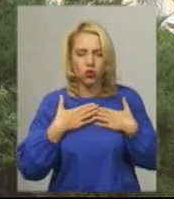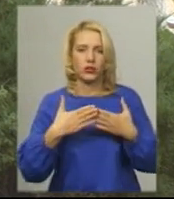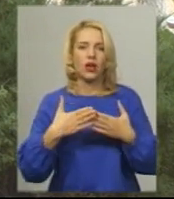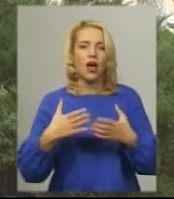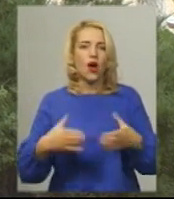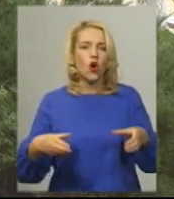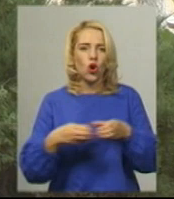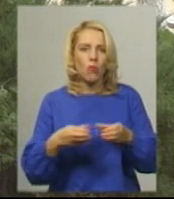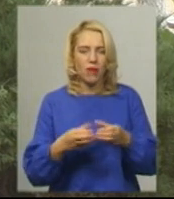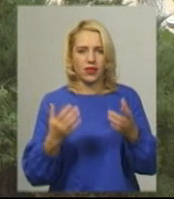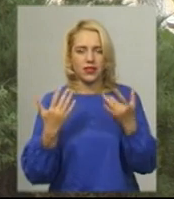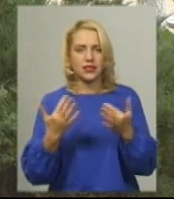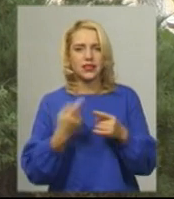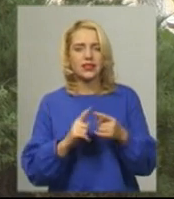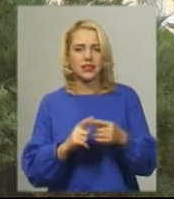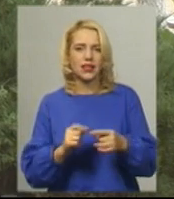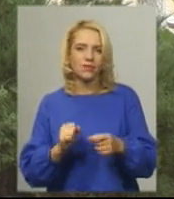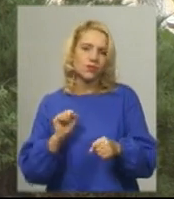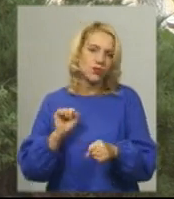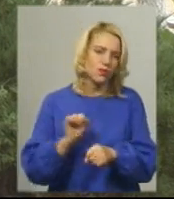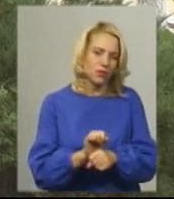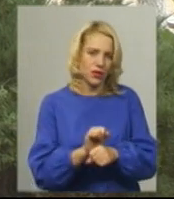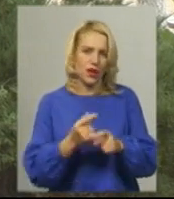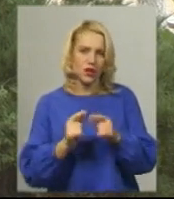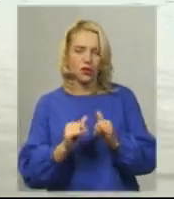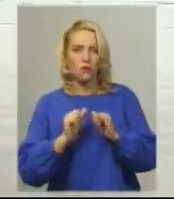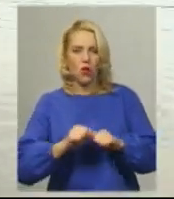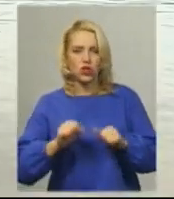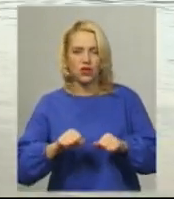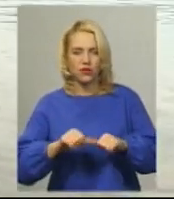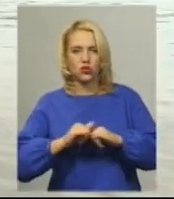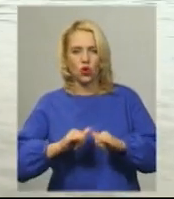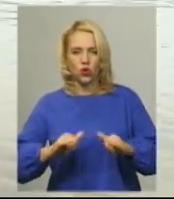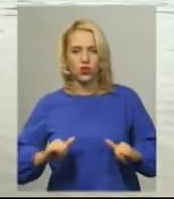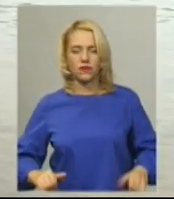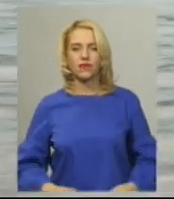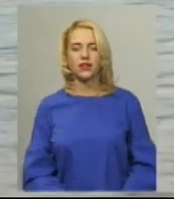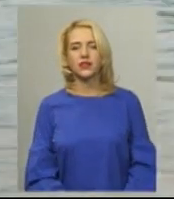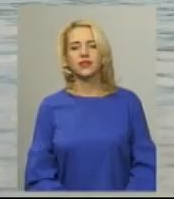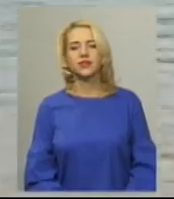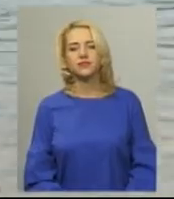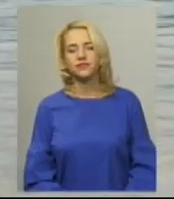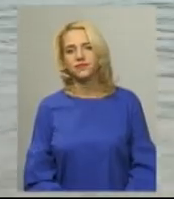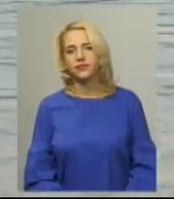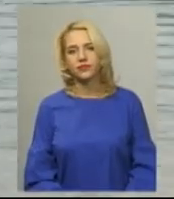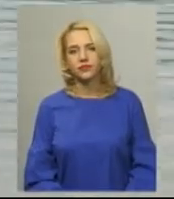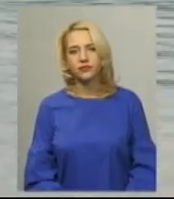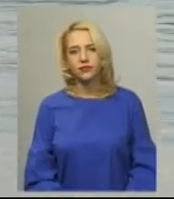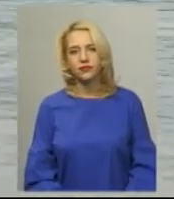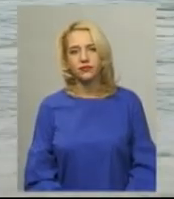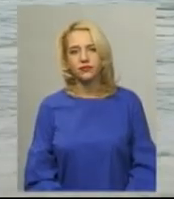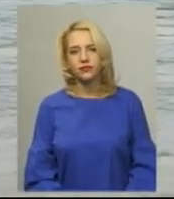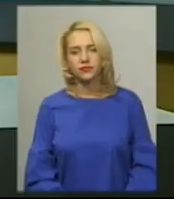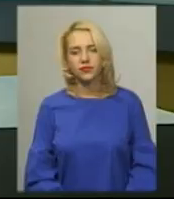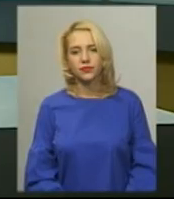просто зупиняє можливість розвиватися нам. Леся Боровець, Іван Мовчан. Новини на Суспільному. Хмельниччина.